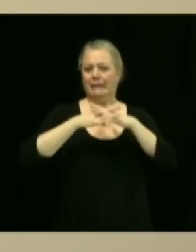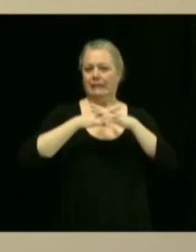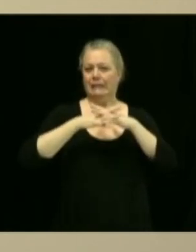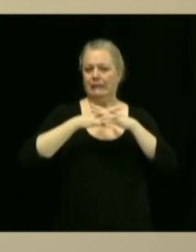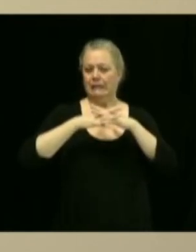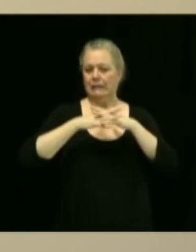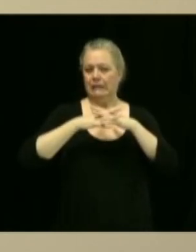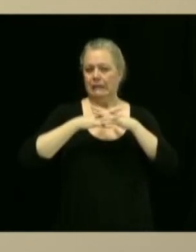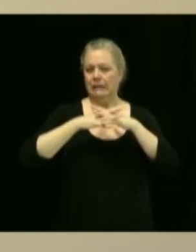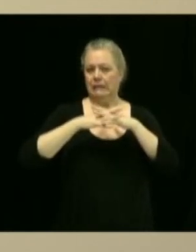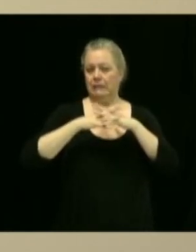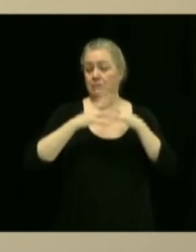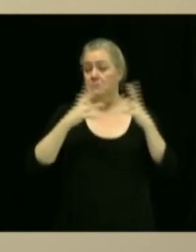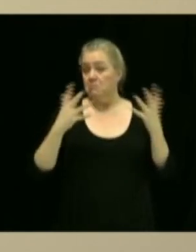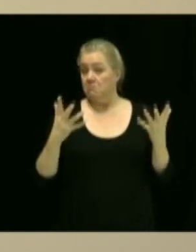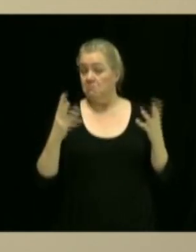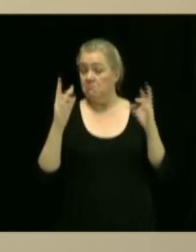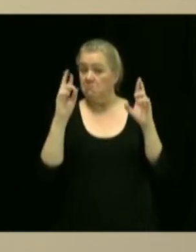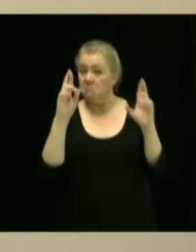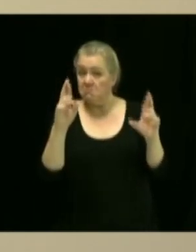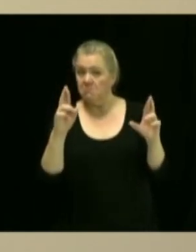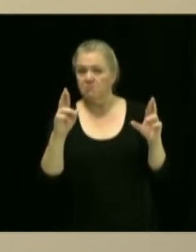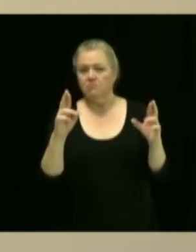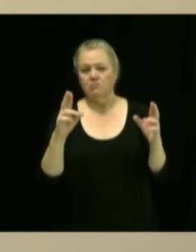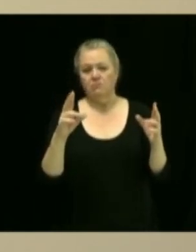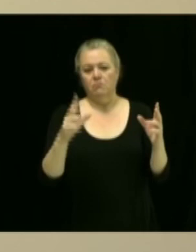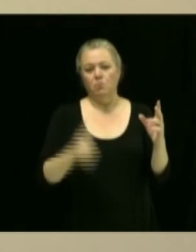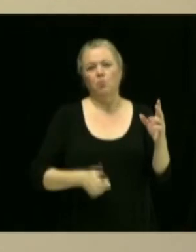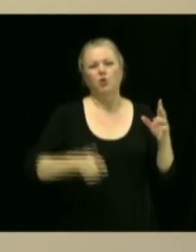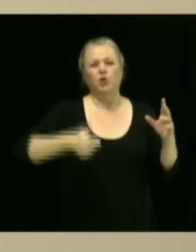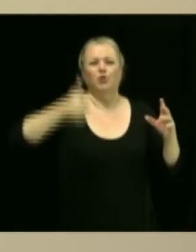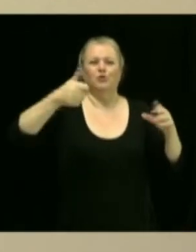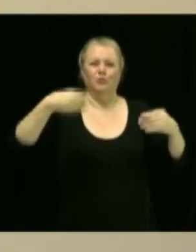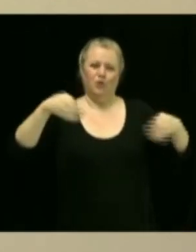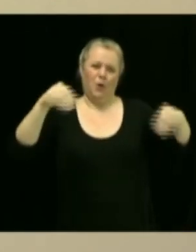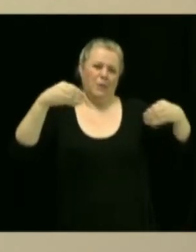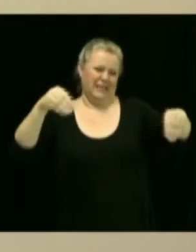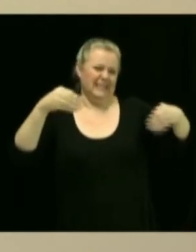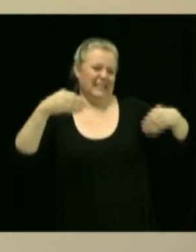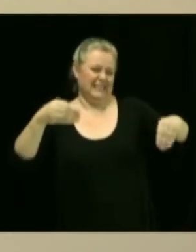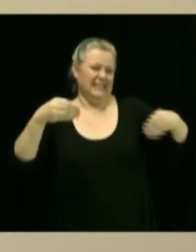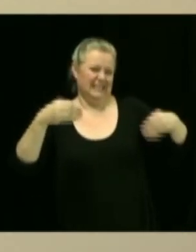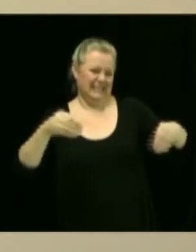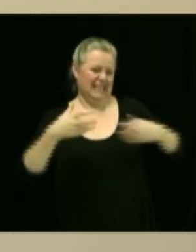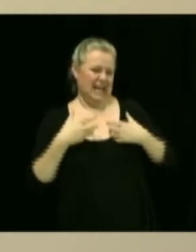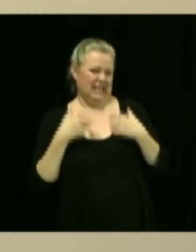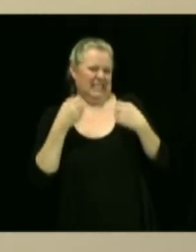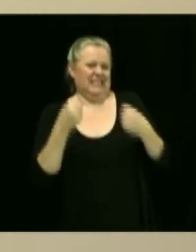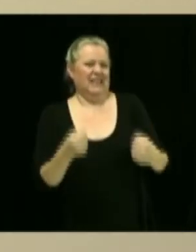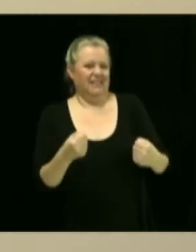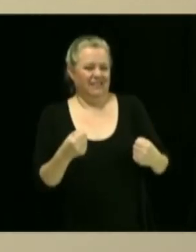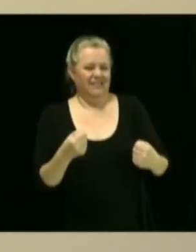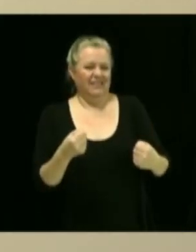Et espérons-le qu'il y ait plus de commerce en santé qu'il y soit pour